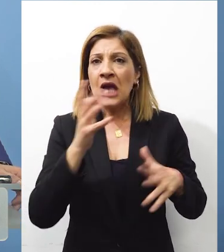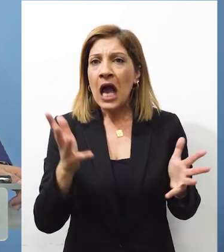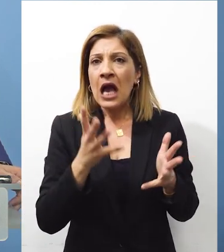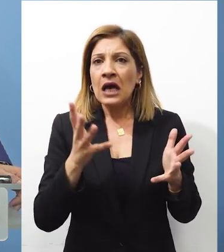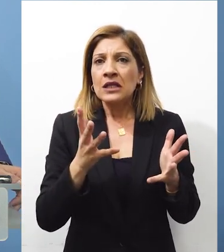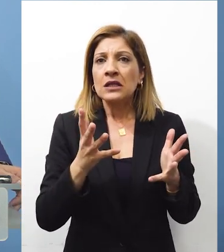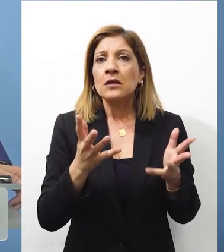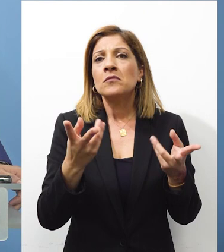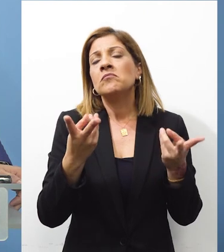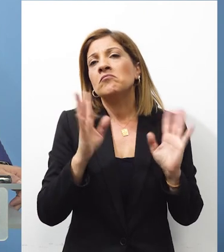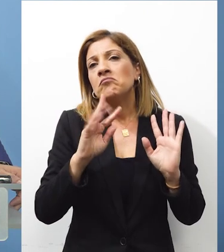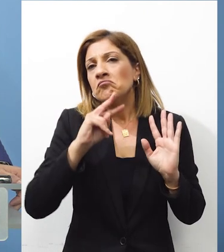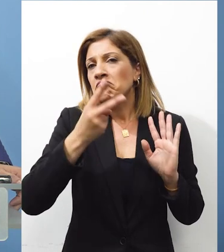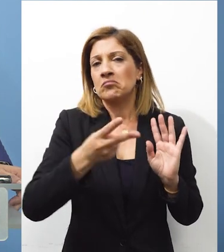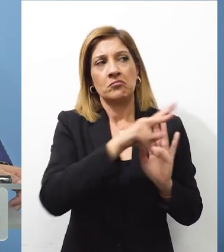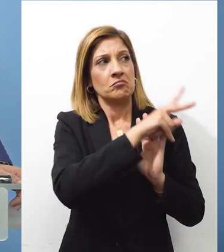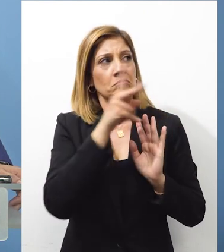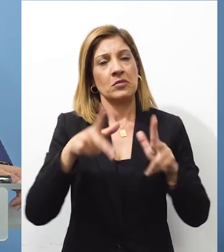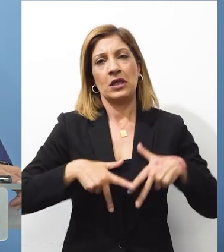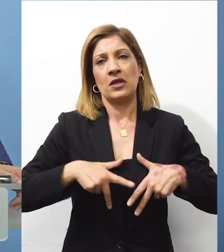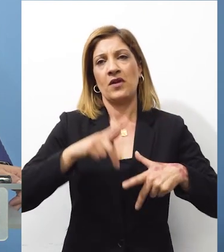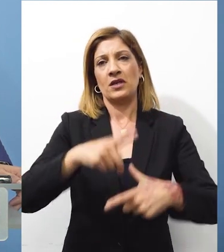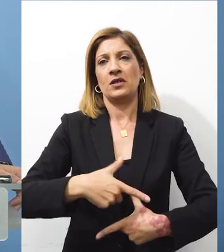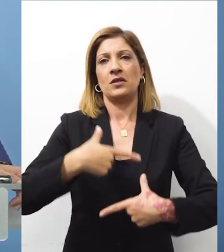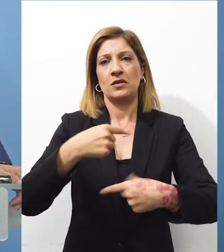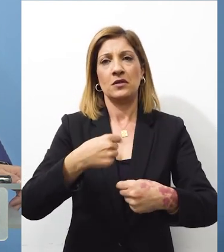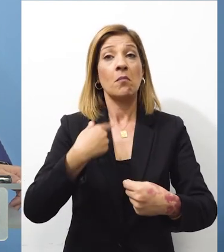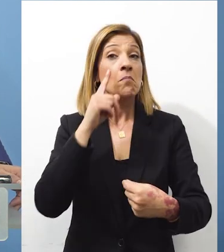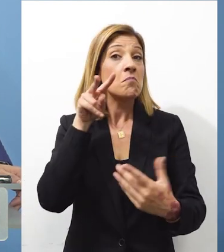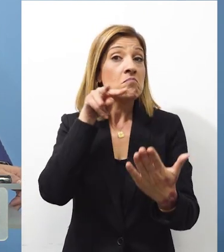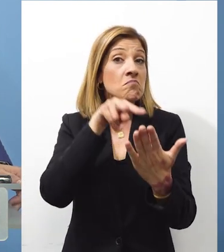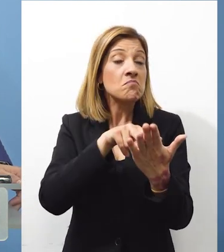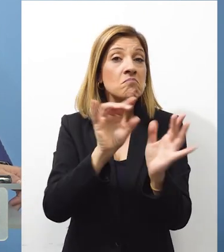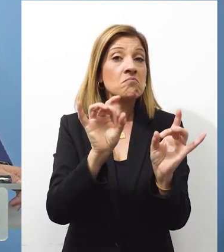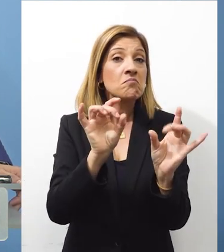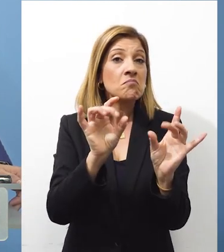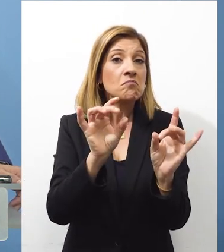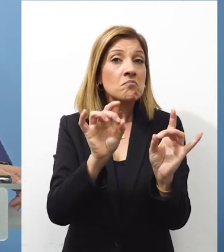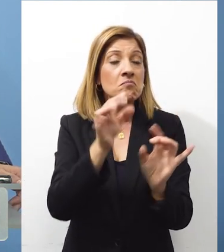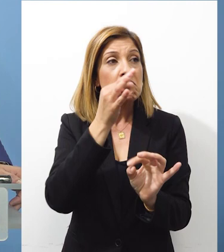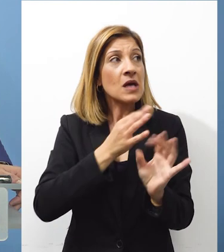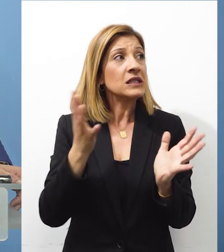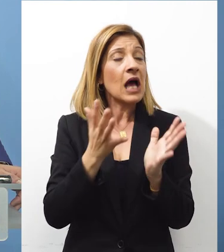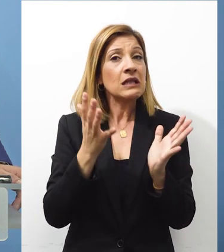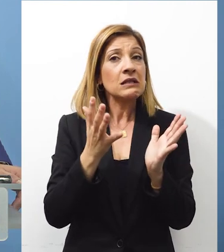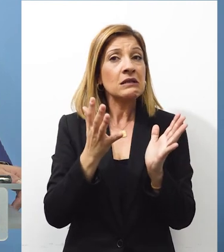Δεν έχουμε κάποιο σχόλιο να κάνουμε, να είμαι ειλικρινής δεν έχω ενώπια μου τη συνέντευξη στο οποίο αναφέρεστε, αν μπορείτε να είστε πιο συγκεκριμένος